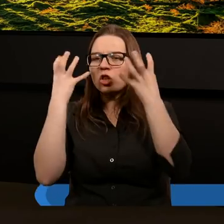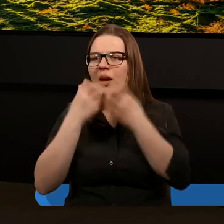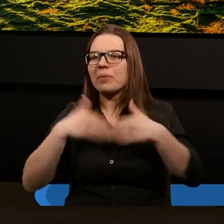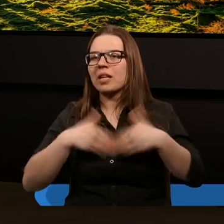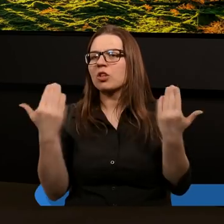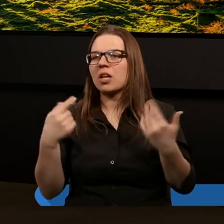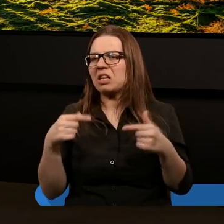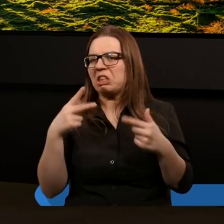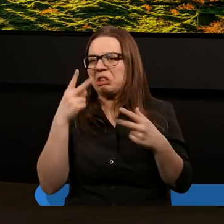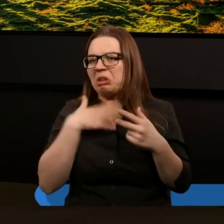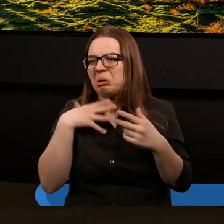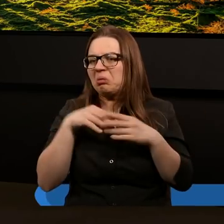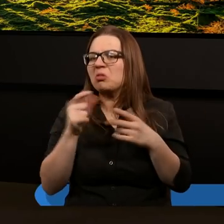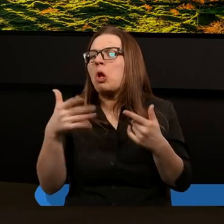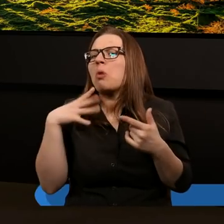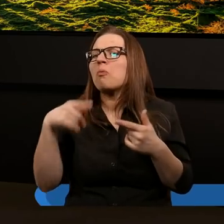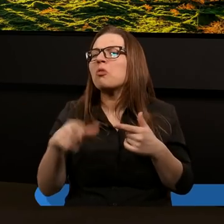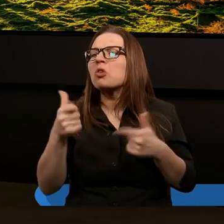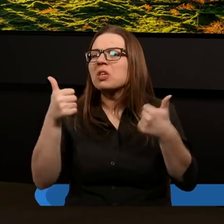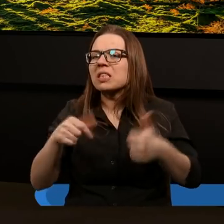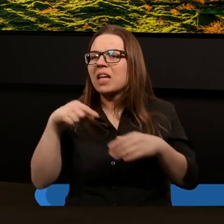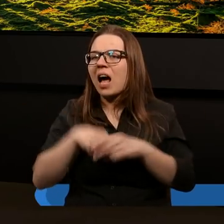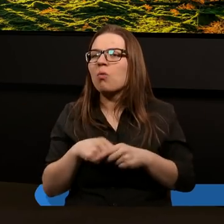dzień. To co się stało